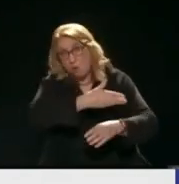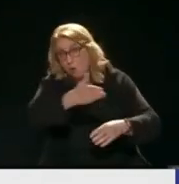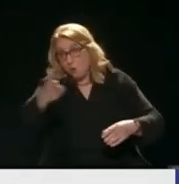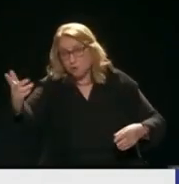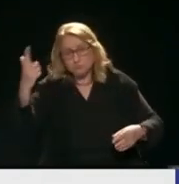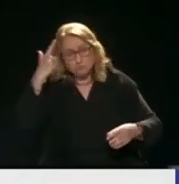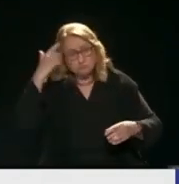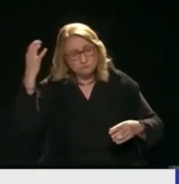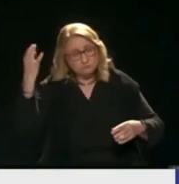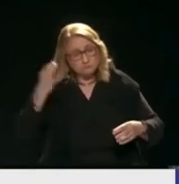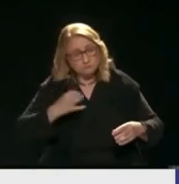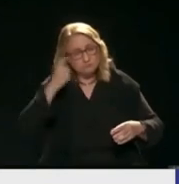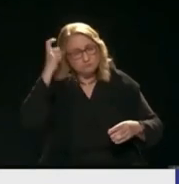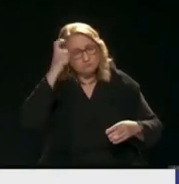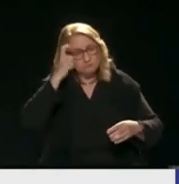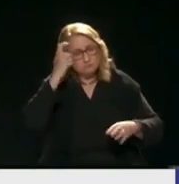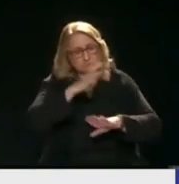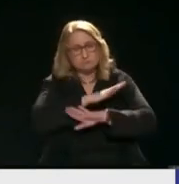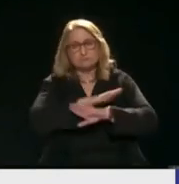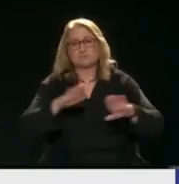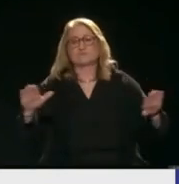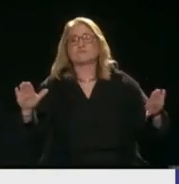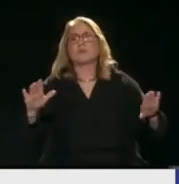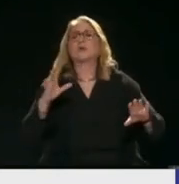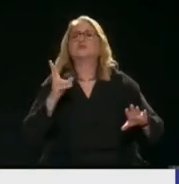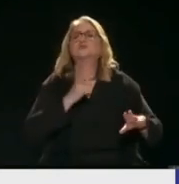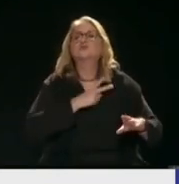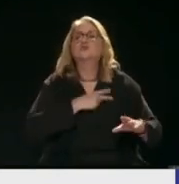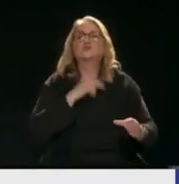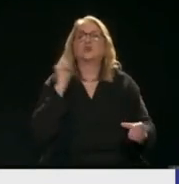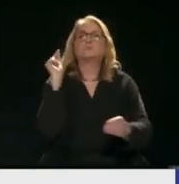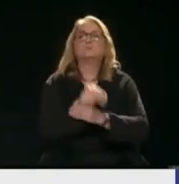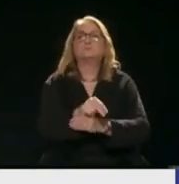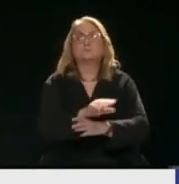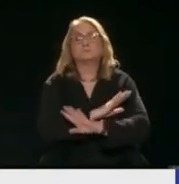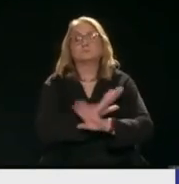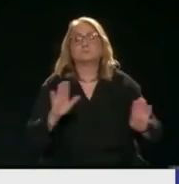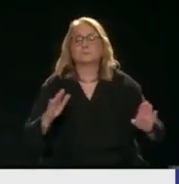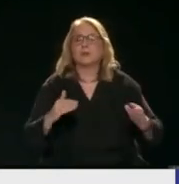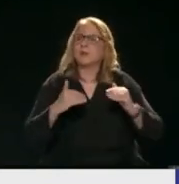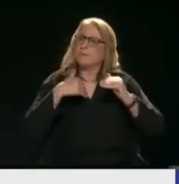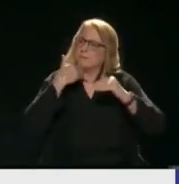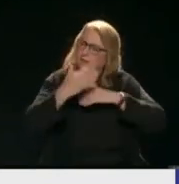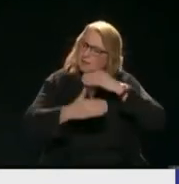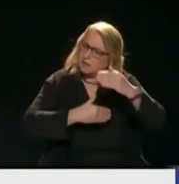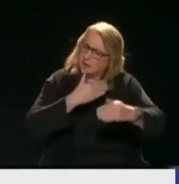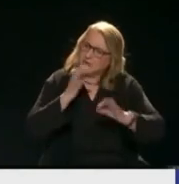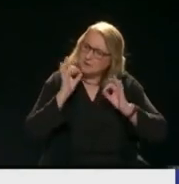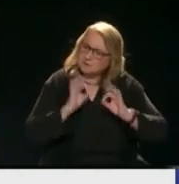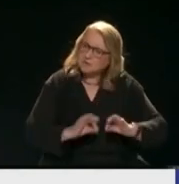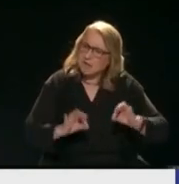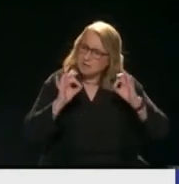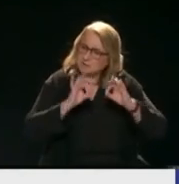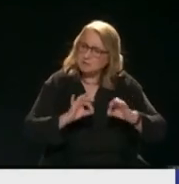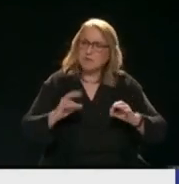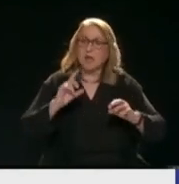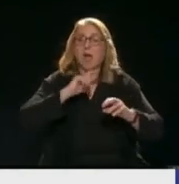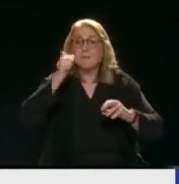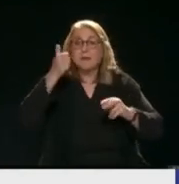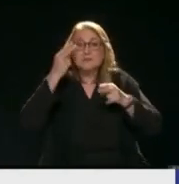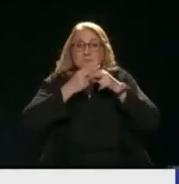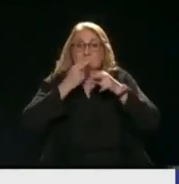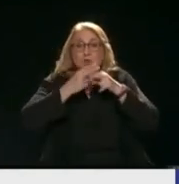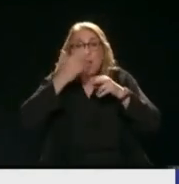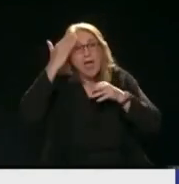κρίση και αρχή Και μόνο Από εκεί και πέρα Όλα θα βρουν το θέμα τους Διότι το αξιακό Θα βάλει τη βάση Της νομοθεσίας Όπου